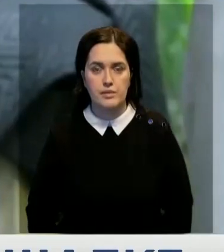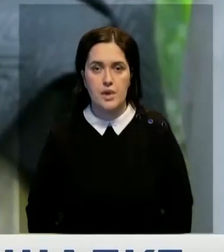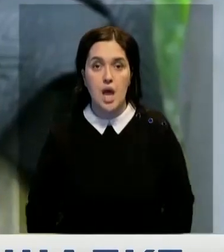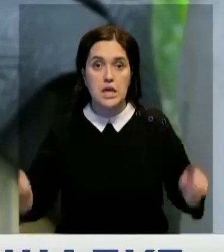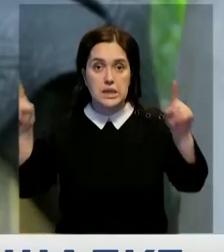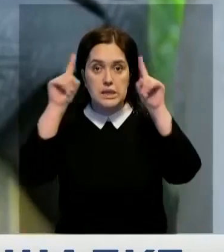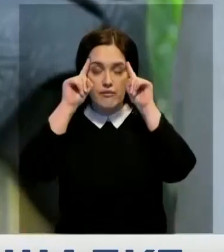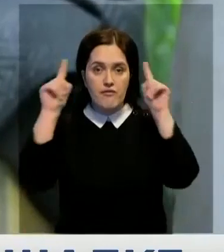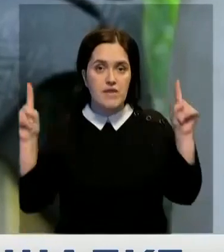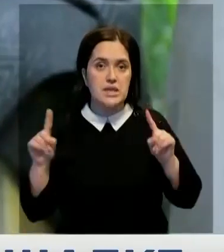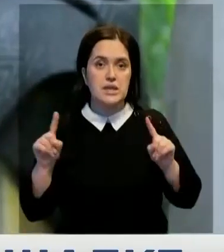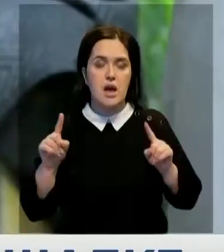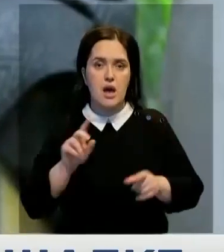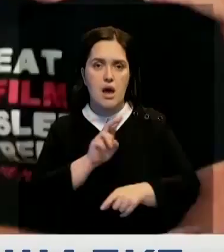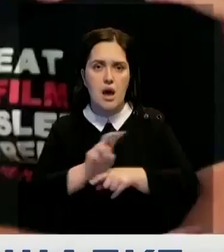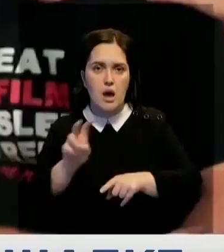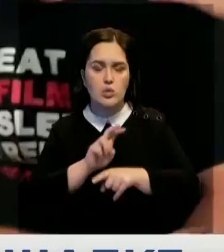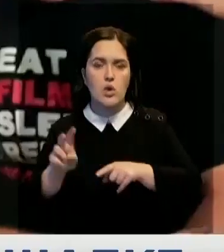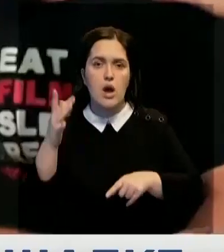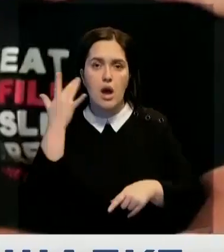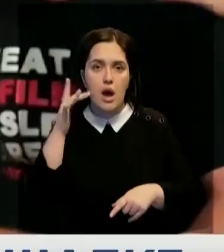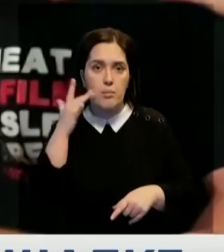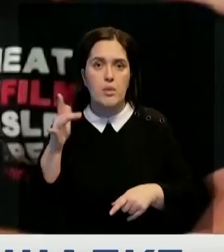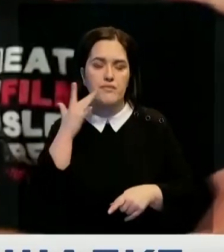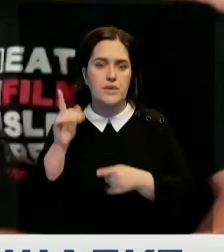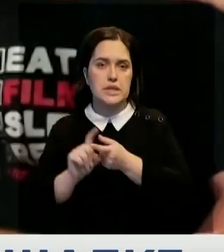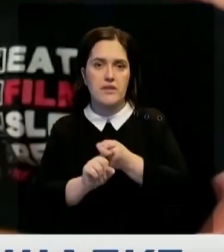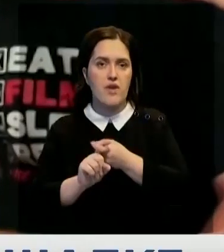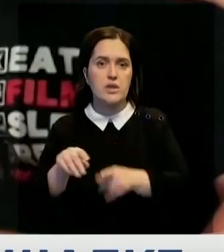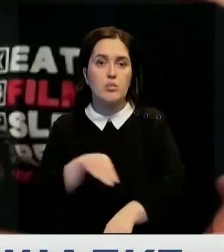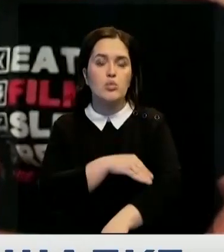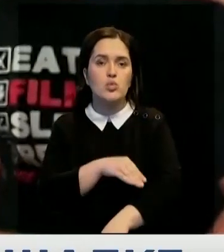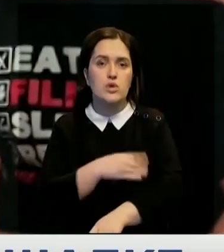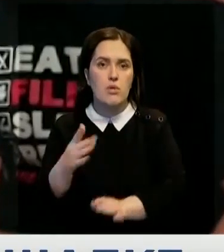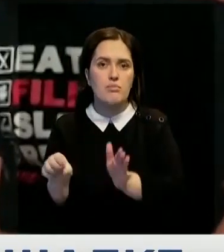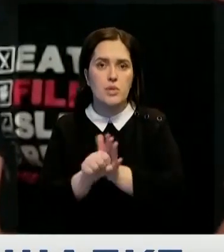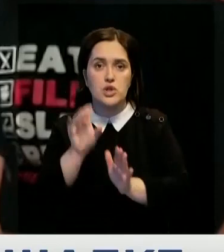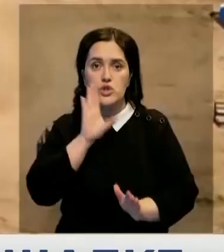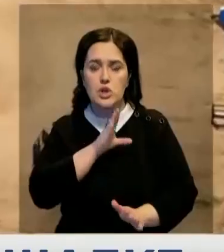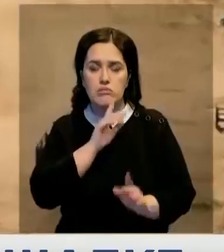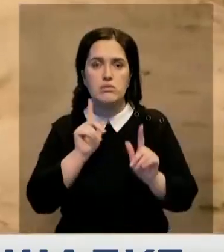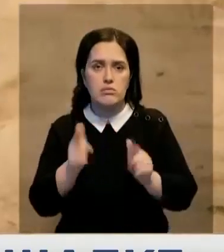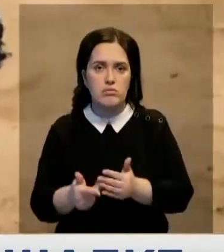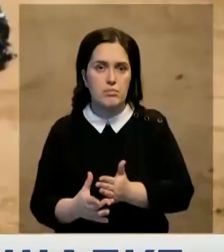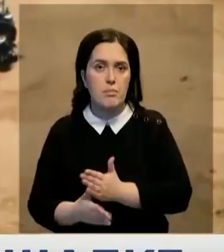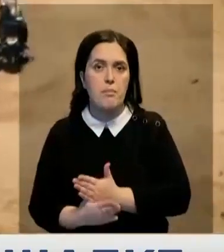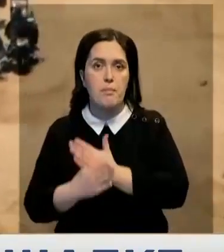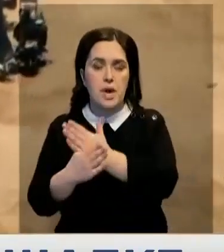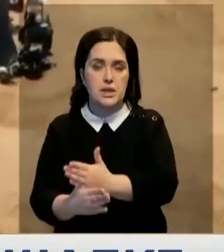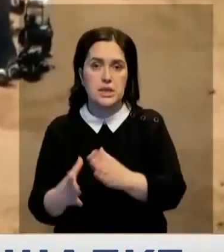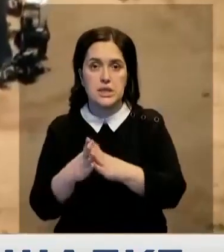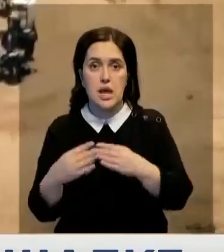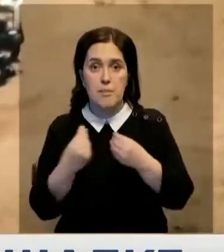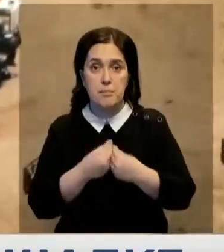Звезда Голливуда также добавил, что поддерживает связь с мужем погибшей и готов оказывать поддержку их семье. Пока в отношении Алика